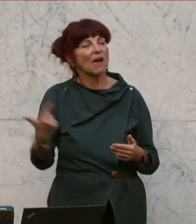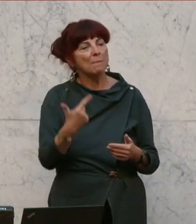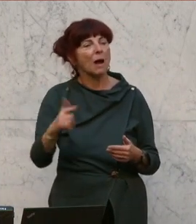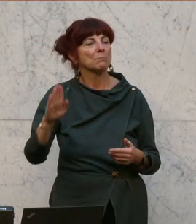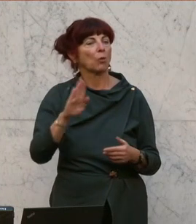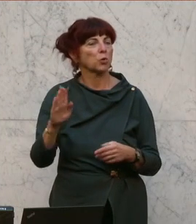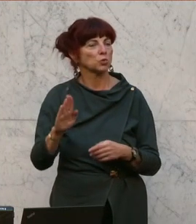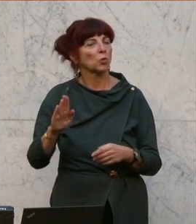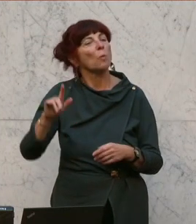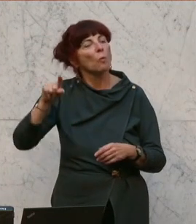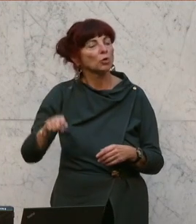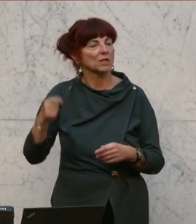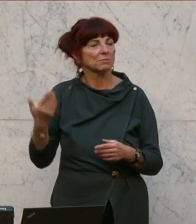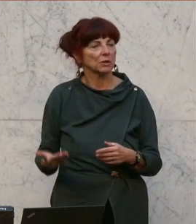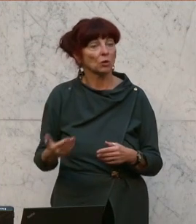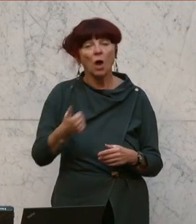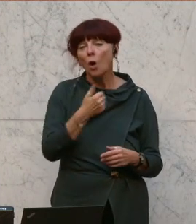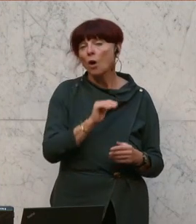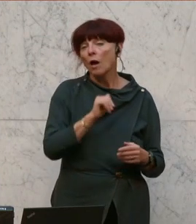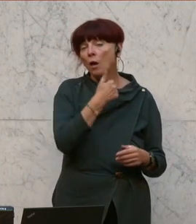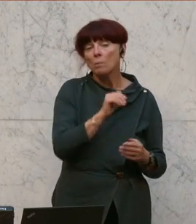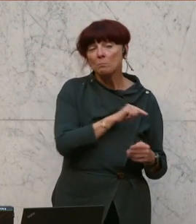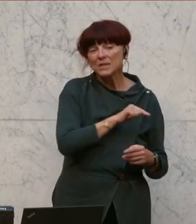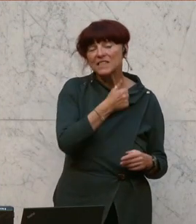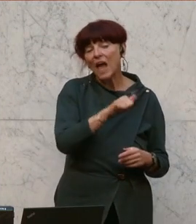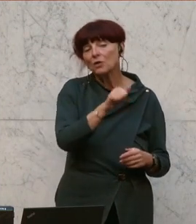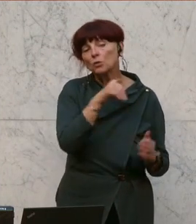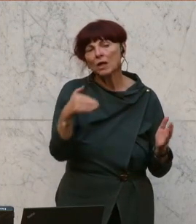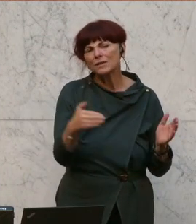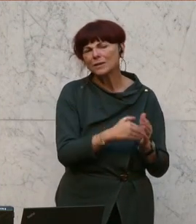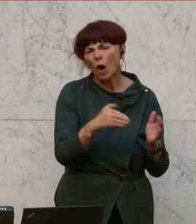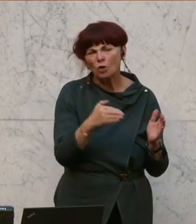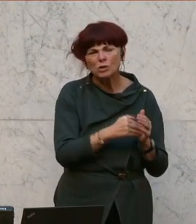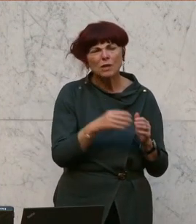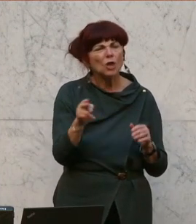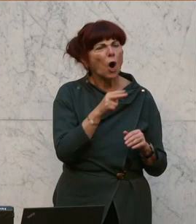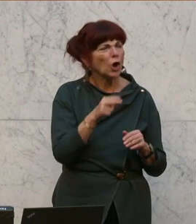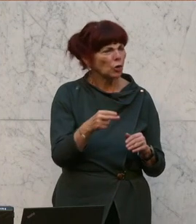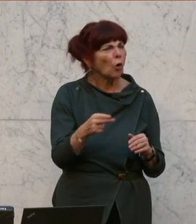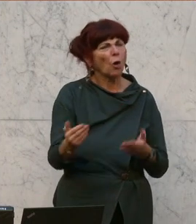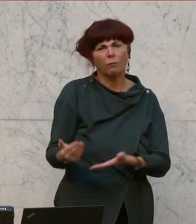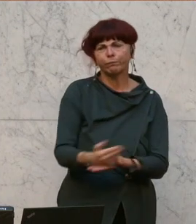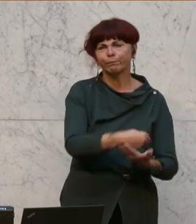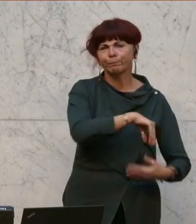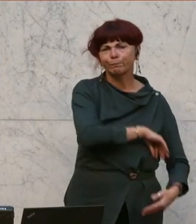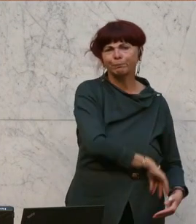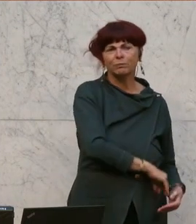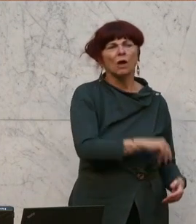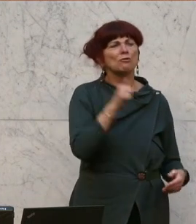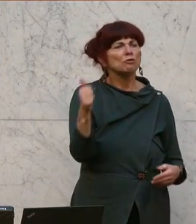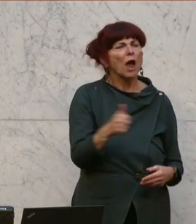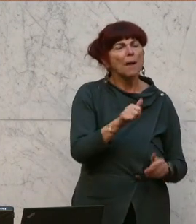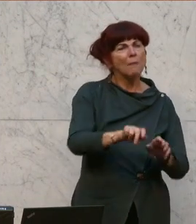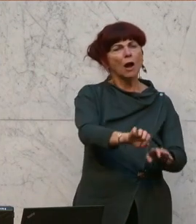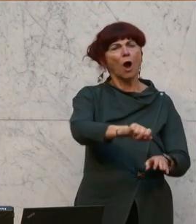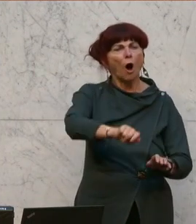Euro, wie für einmal aufsperren und Formulare unterschreiben, kritisieren sehr viele Betroffene. Und das ist